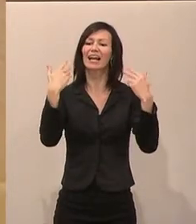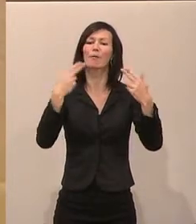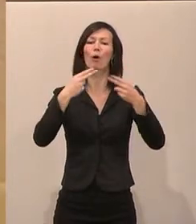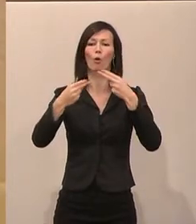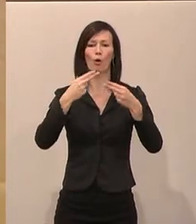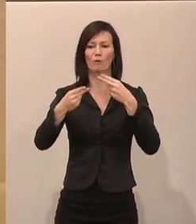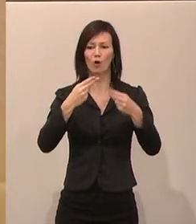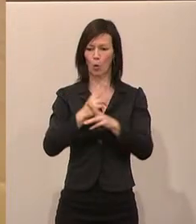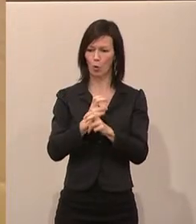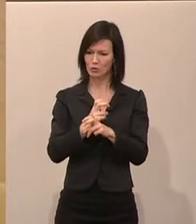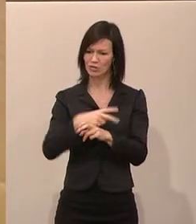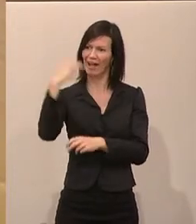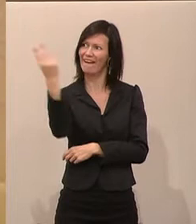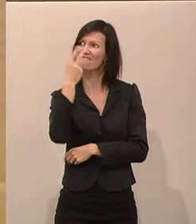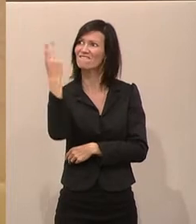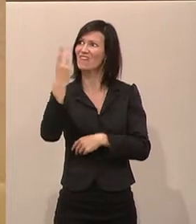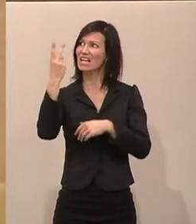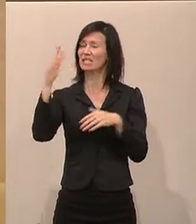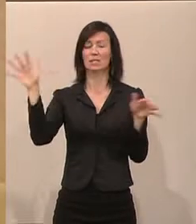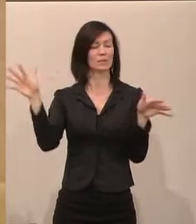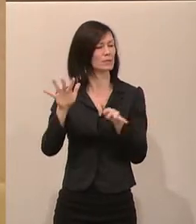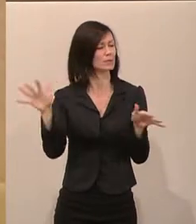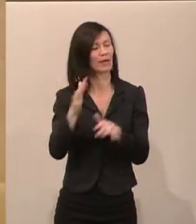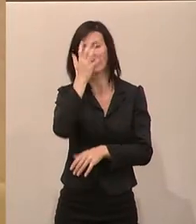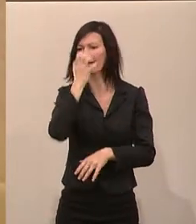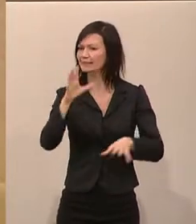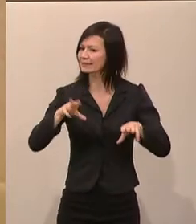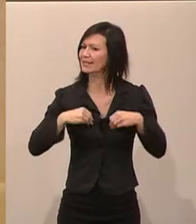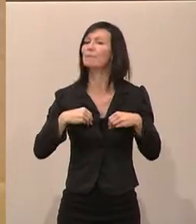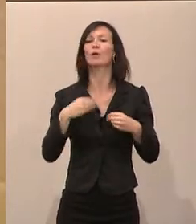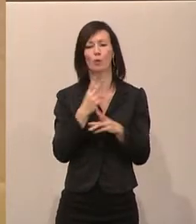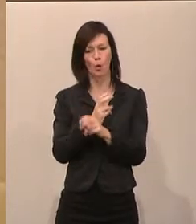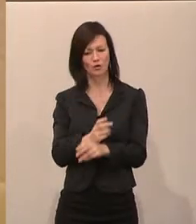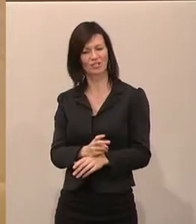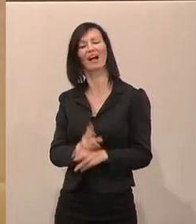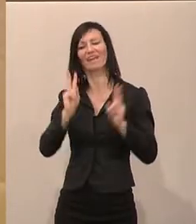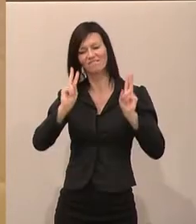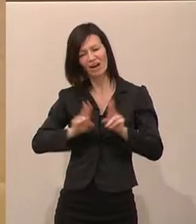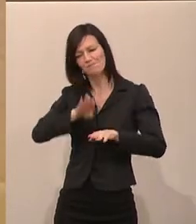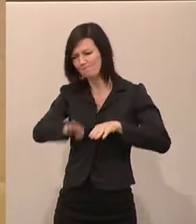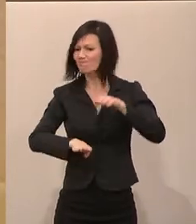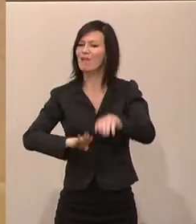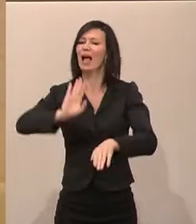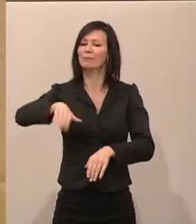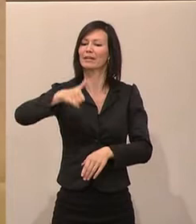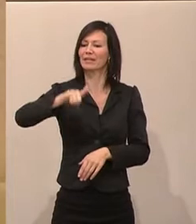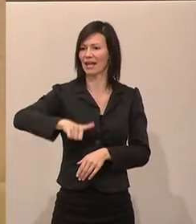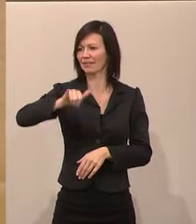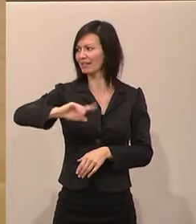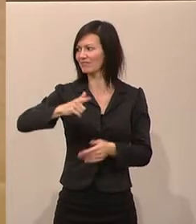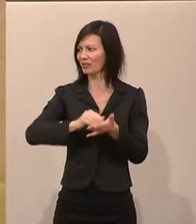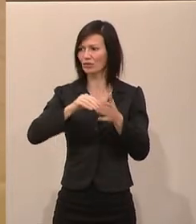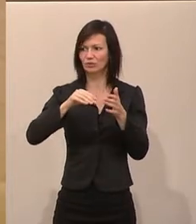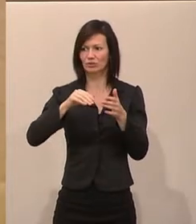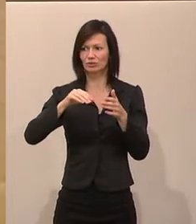Wetterkapriolen ernst nimmt und beschlossen hat, voranzuschreiten und ab Jänner 2019 die Arbeit aufnimmt im Land